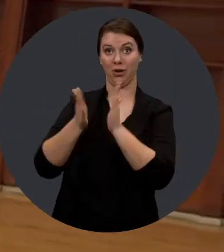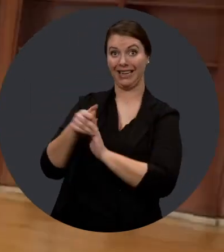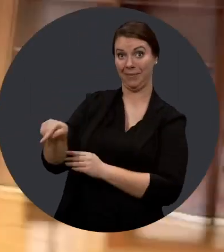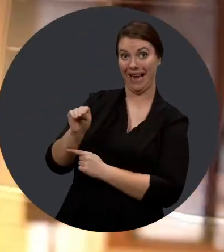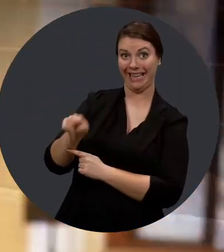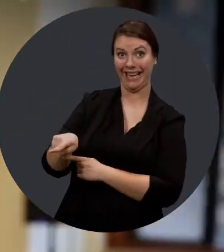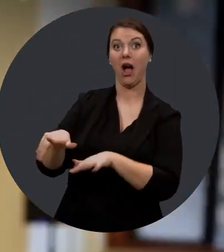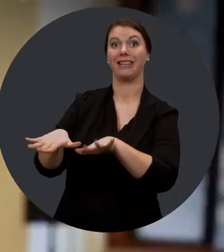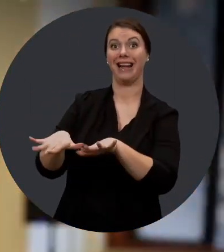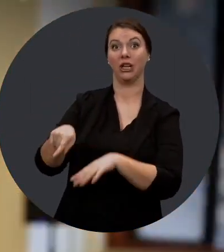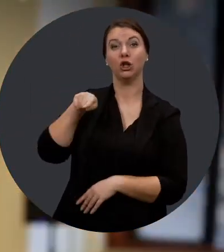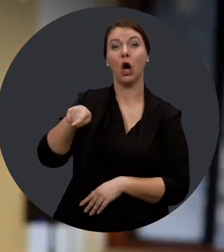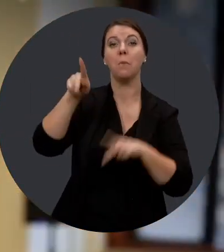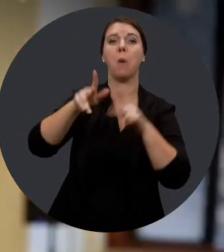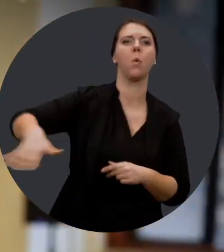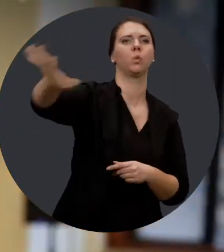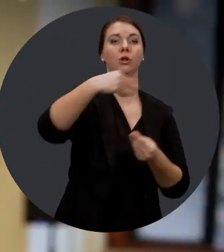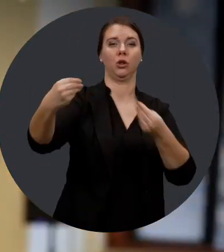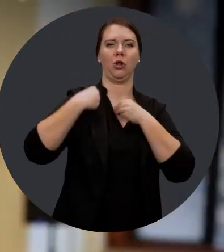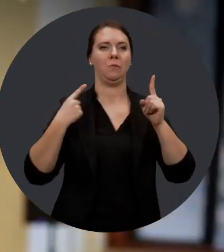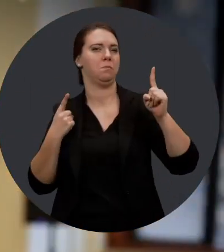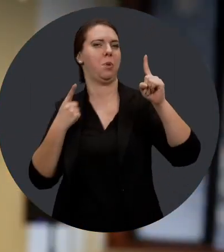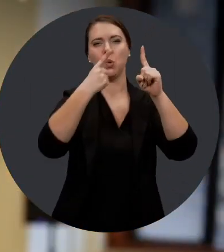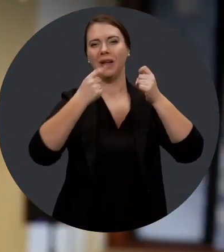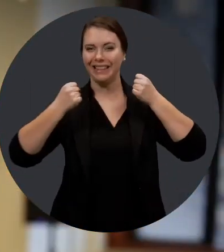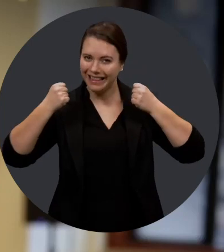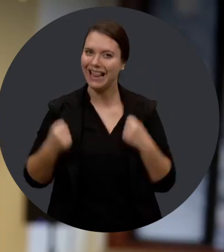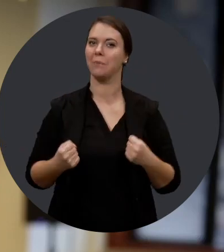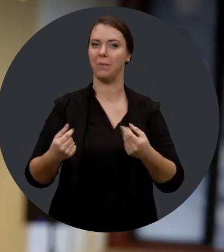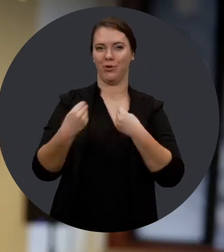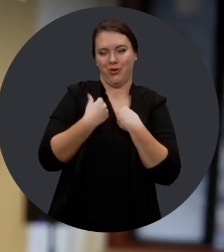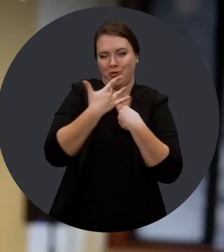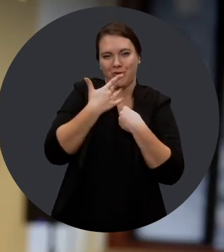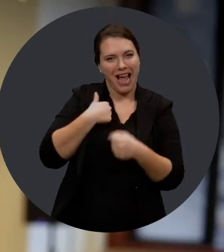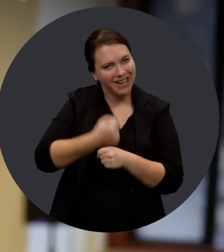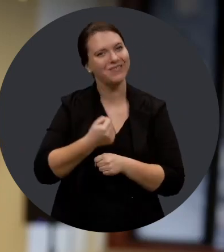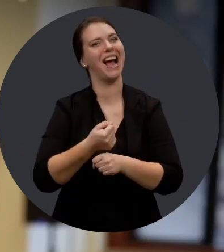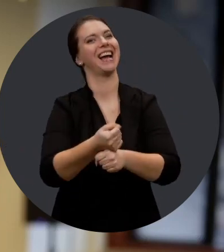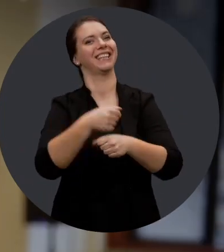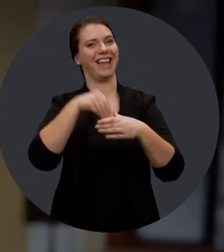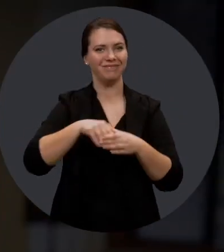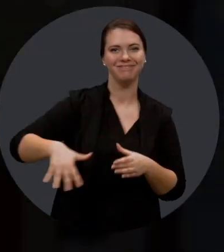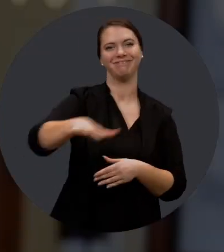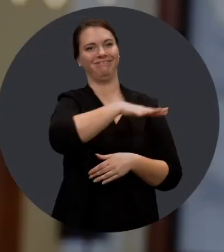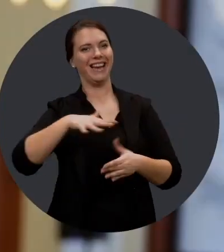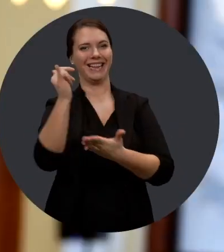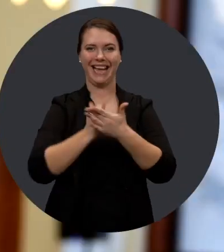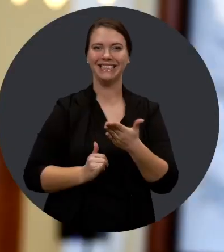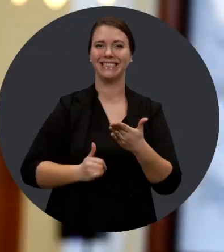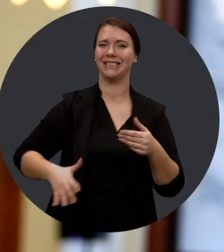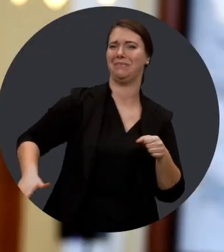À travers le travail qui est fait chez Mayonez les orteils, ça fait en sorte que ceux qui ont un potentiel, ceux qui ont